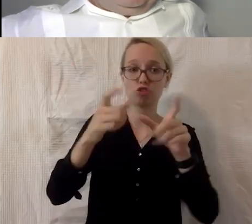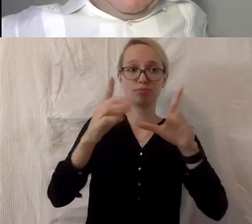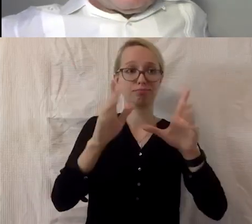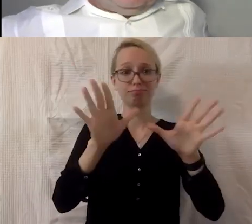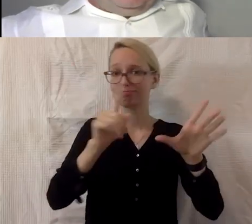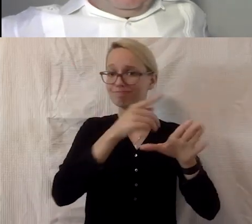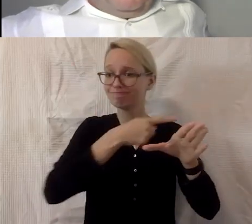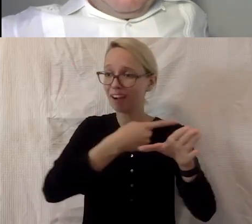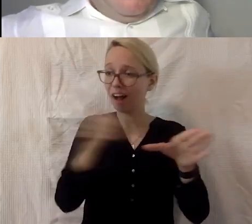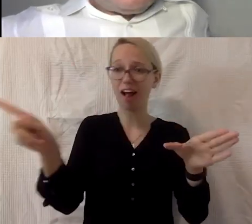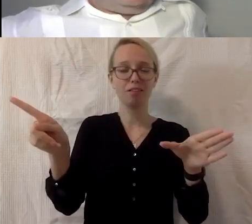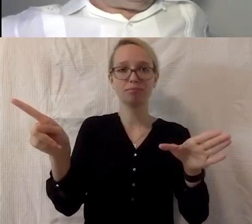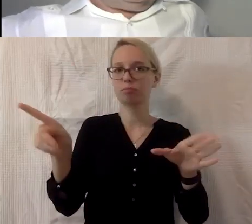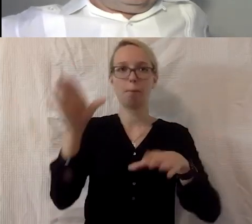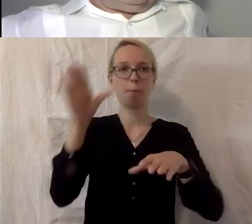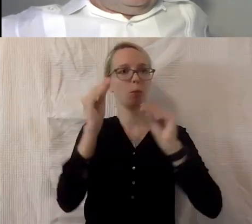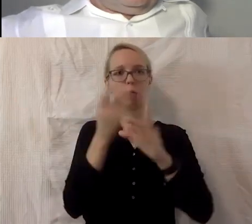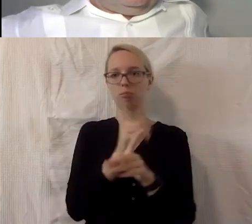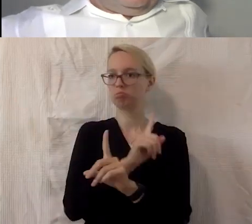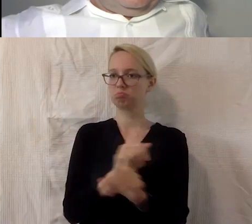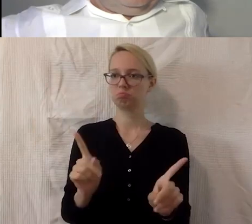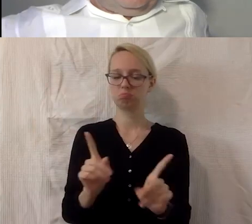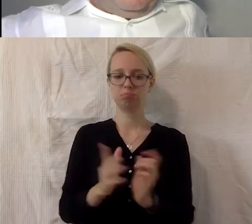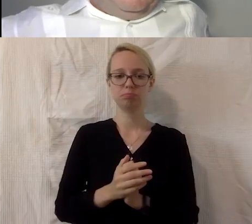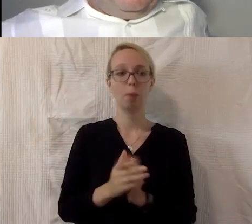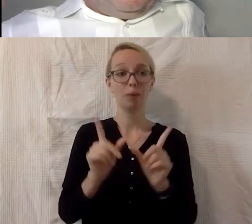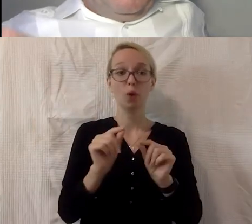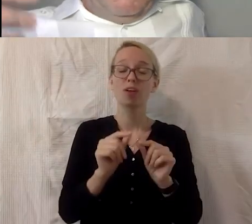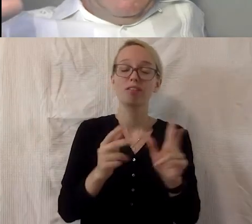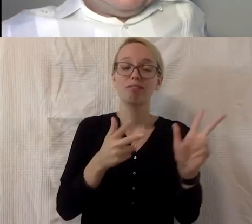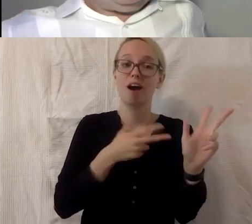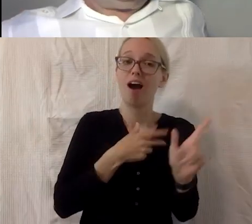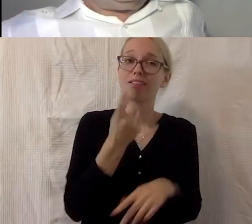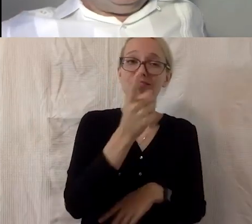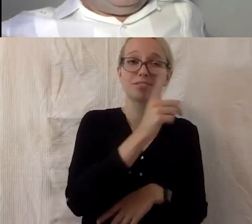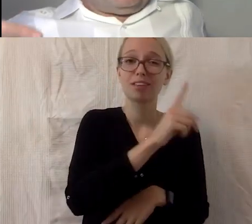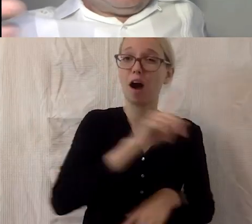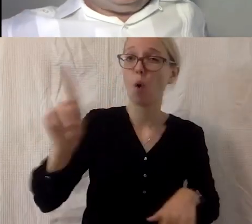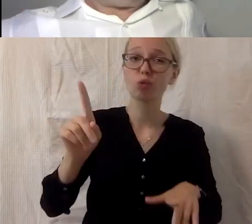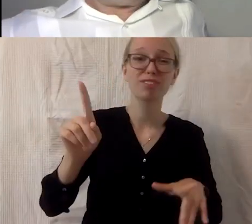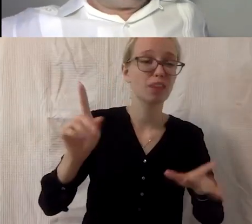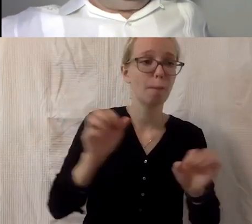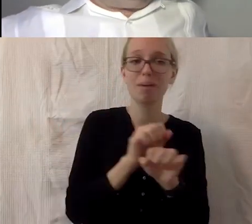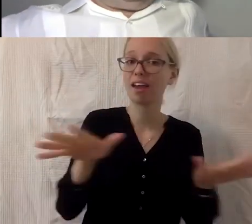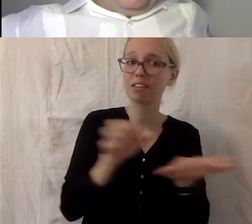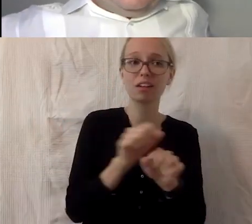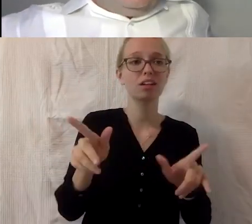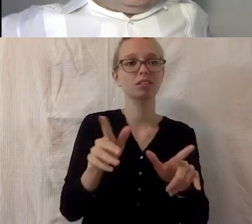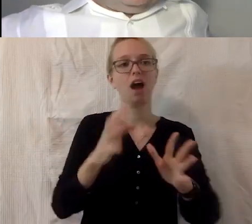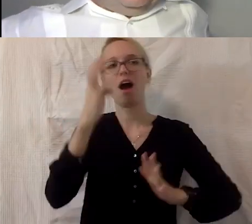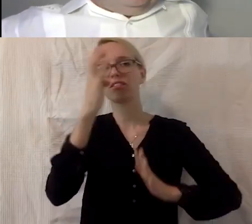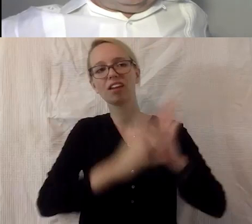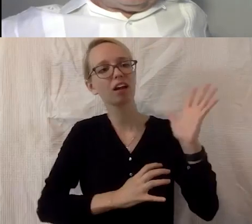im Querschnitt von tausenden von Medien, von Artikeln, von